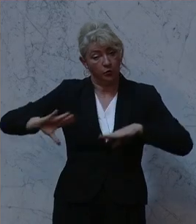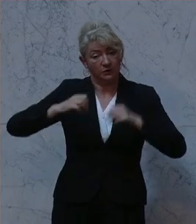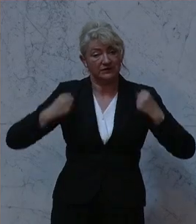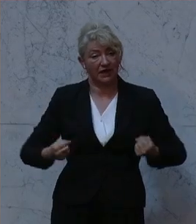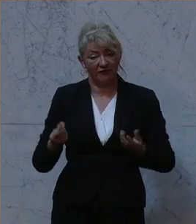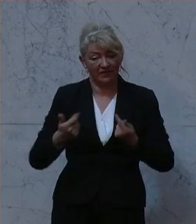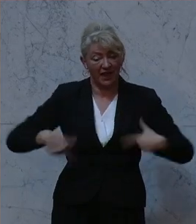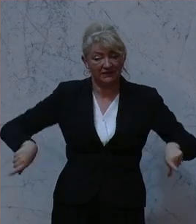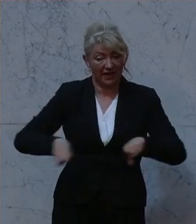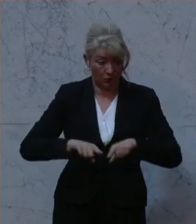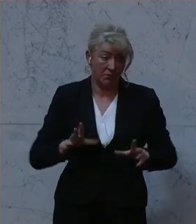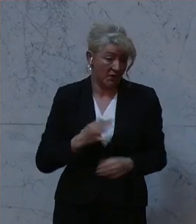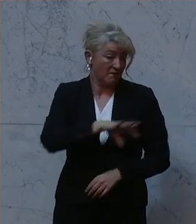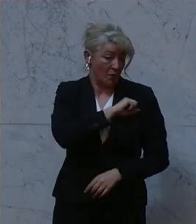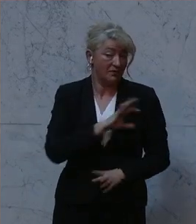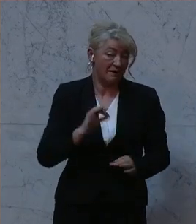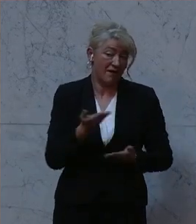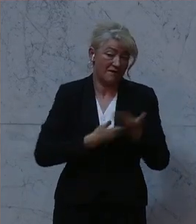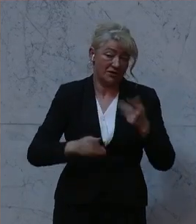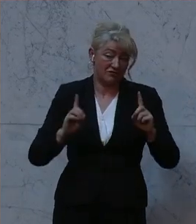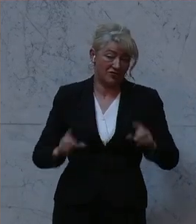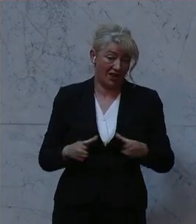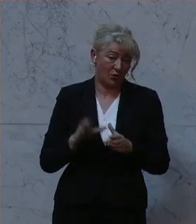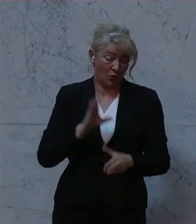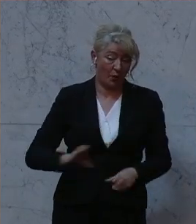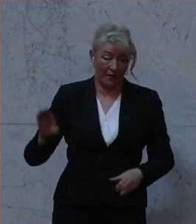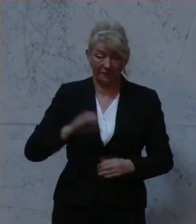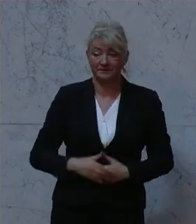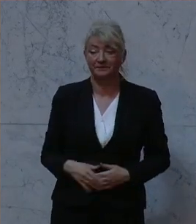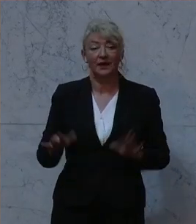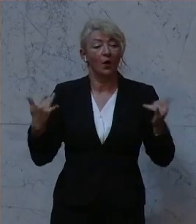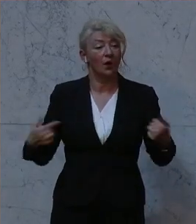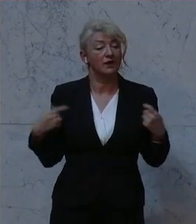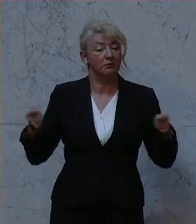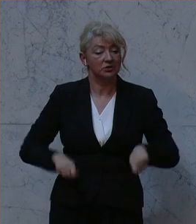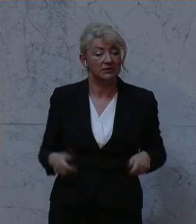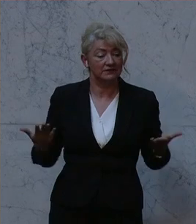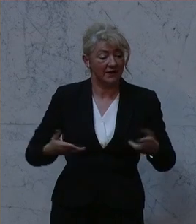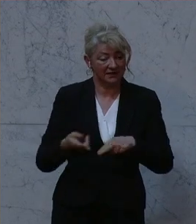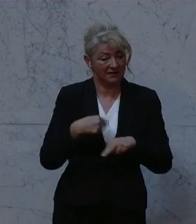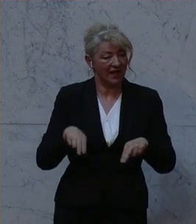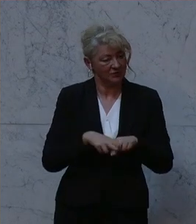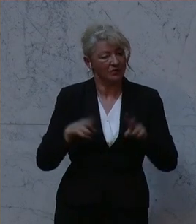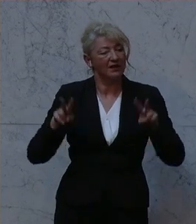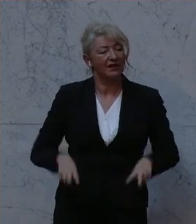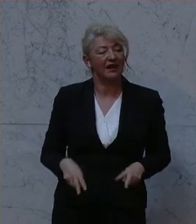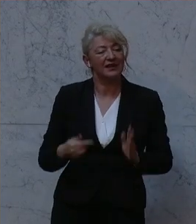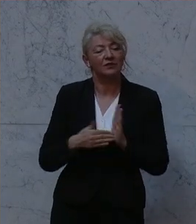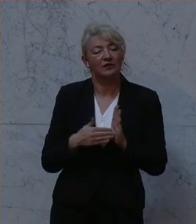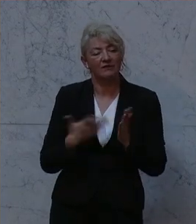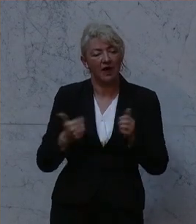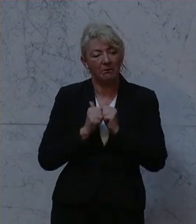Finanzsektor. Das ist ein Vorteil für den Wirtschaftsstandort Europa. Heute beschließen wir die im nationalen Recht erforderlichen